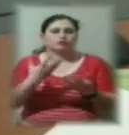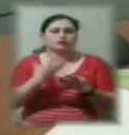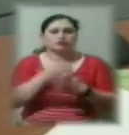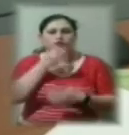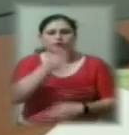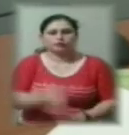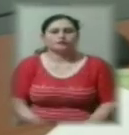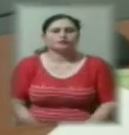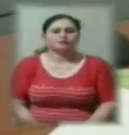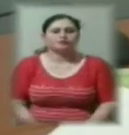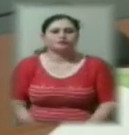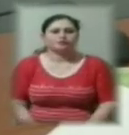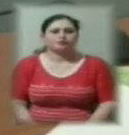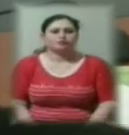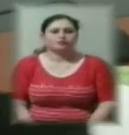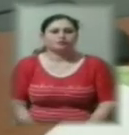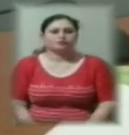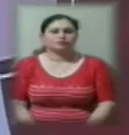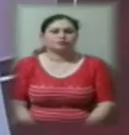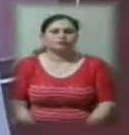Паченко, новини на Суспільному, Херсон.